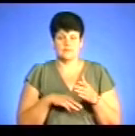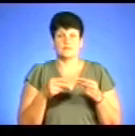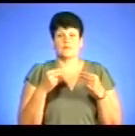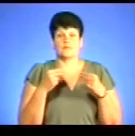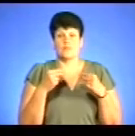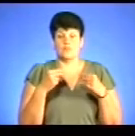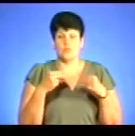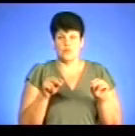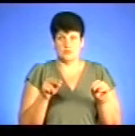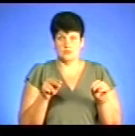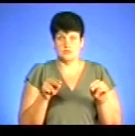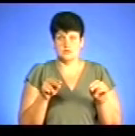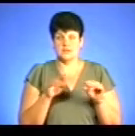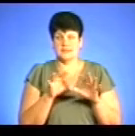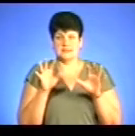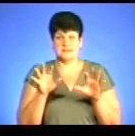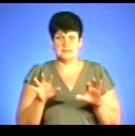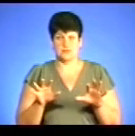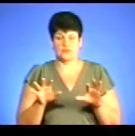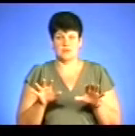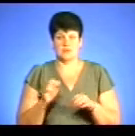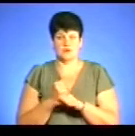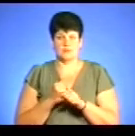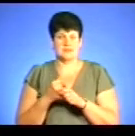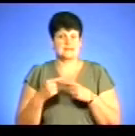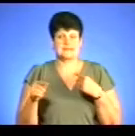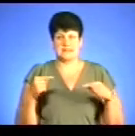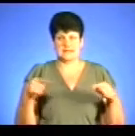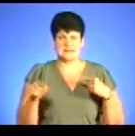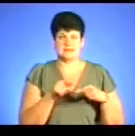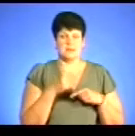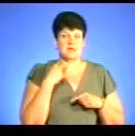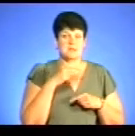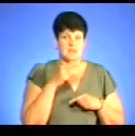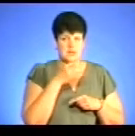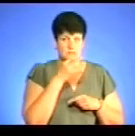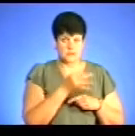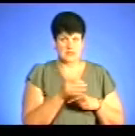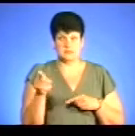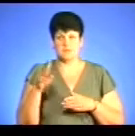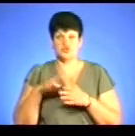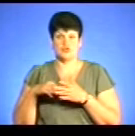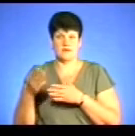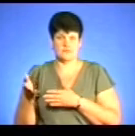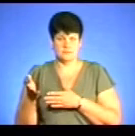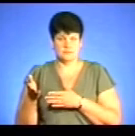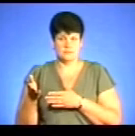неліцензійна і незаконне виготовлення – це різні речі. Тобто там може бути кримінальна відповідальність, там штраф. Якщо штраф, то це